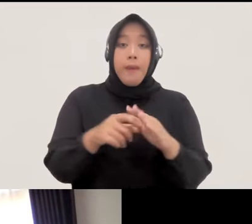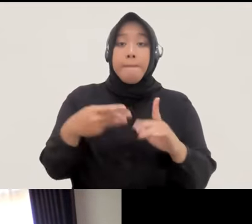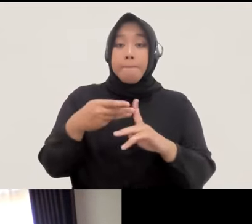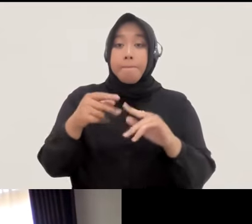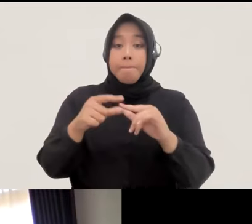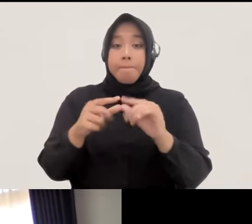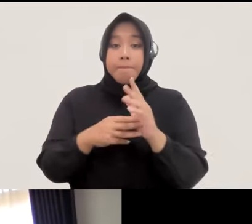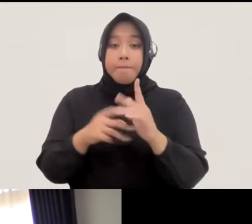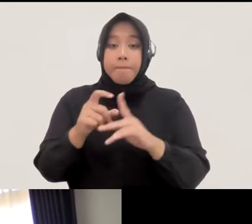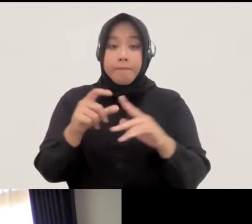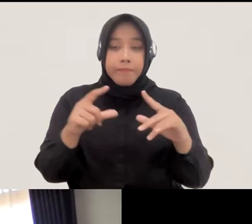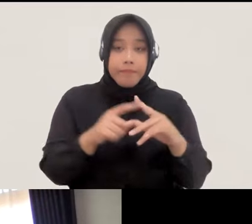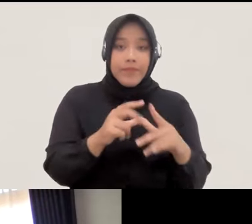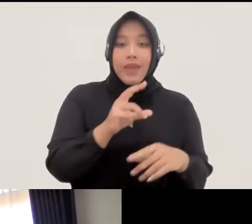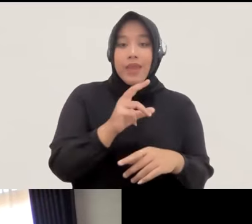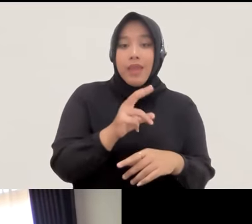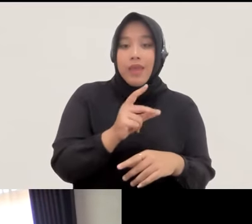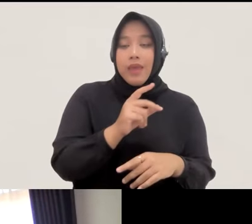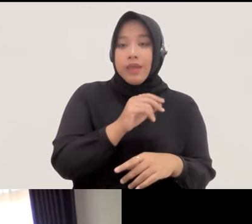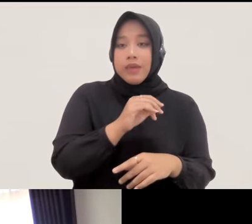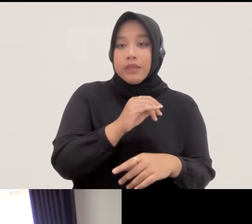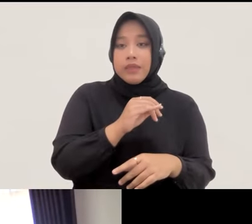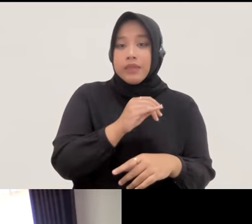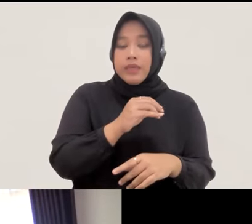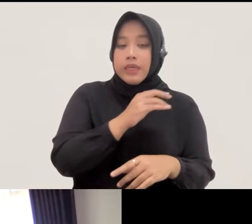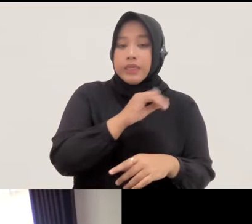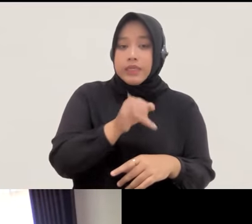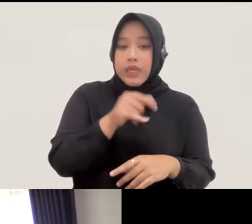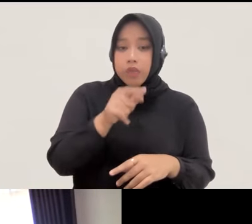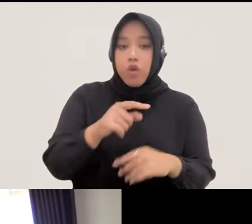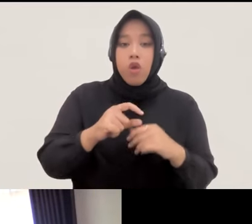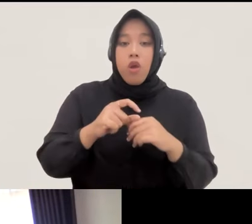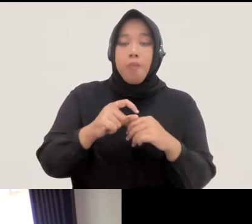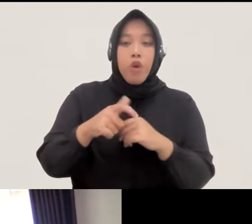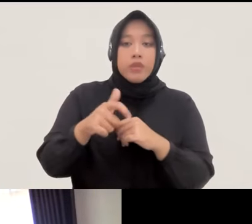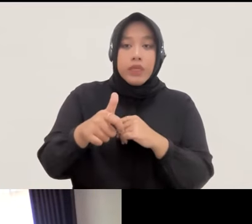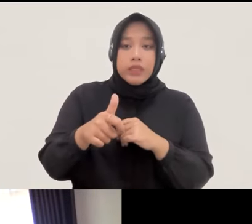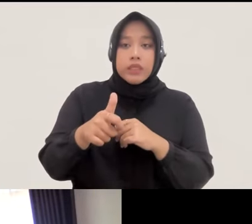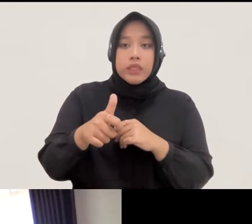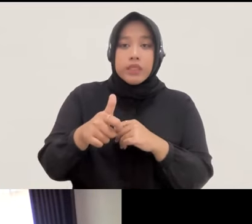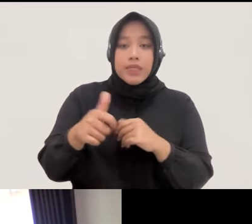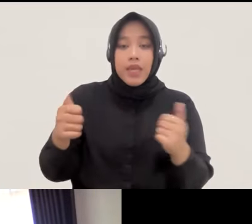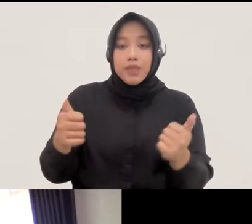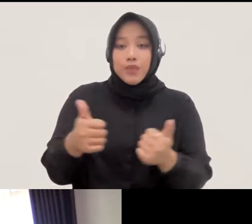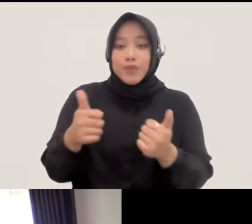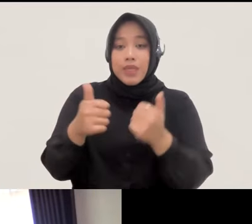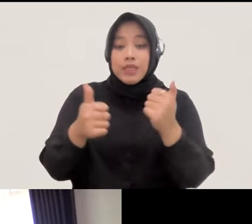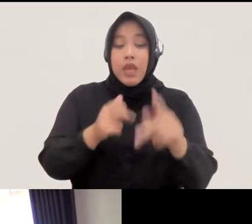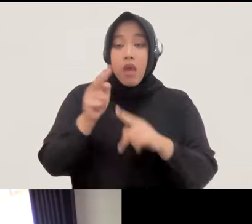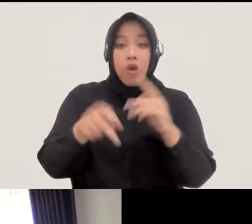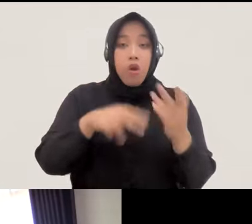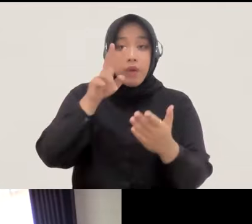diversi dan rehabilitasi itu menjadi jalan yang kemudian berhasil gitu ya kalau kita lihat